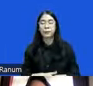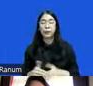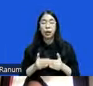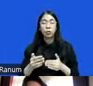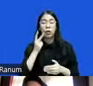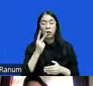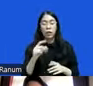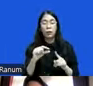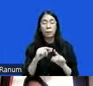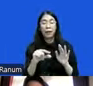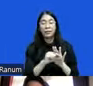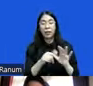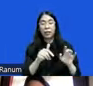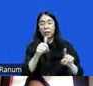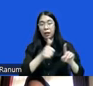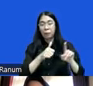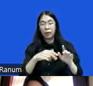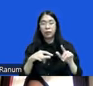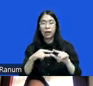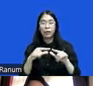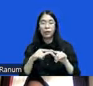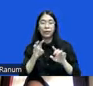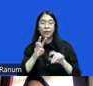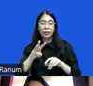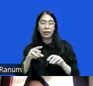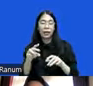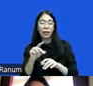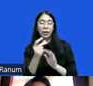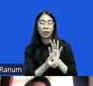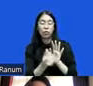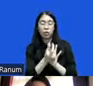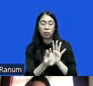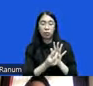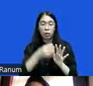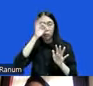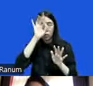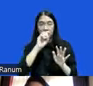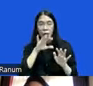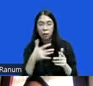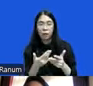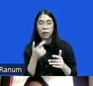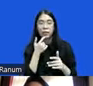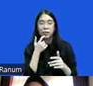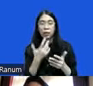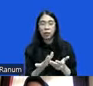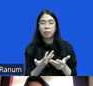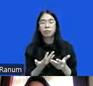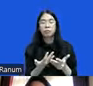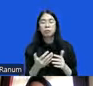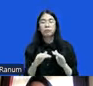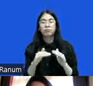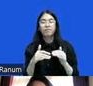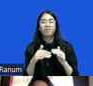pasal 16 ayat 3 RUU Polri disebutkan ketentuan mengenai penanganan tindak pidana berdasarkan keadilan